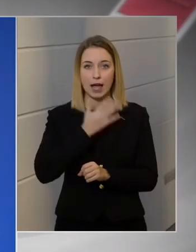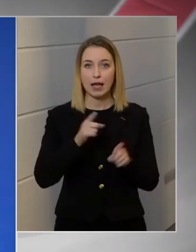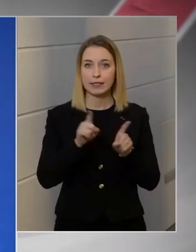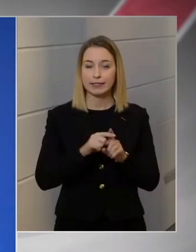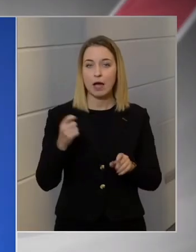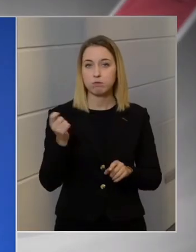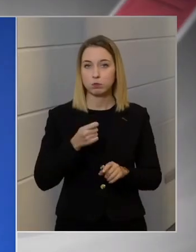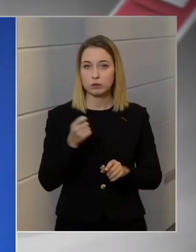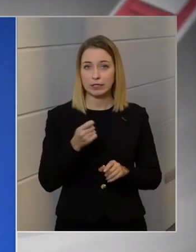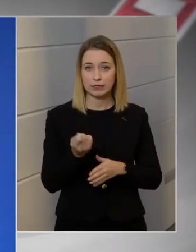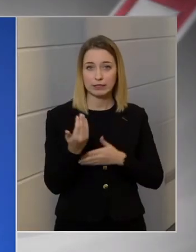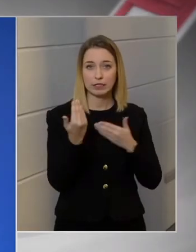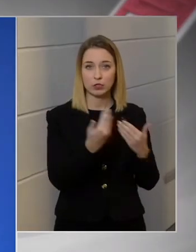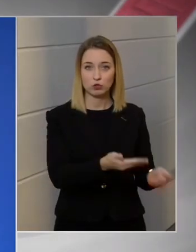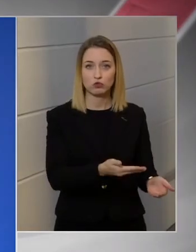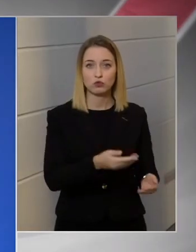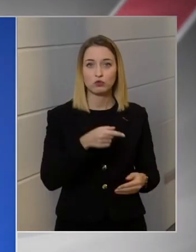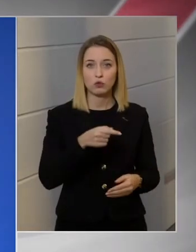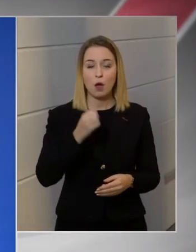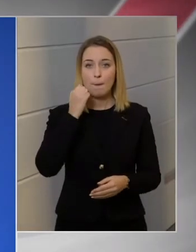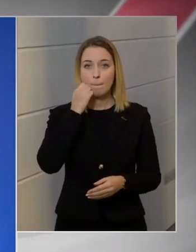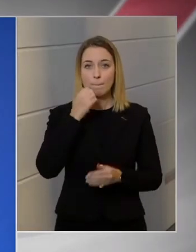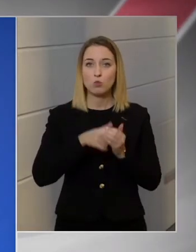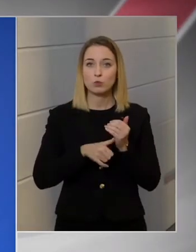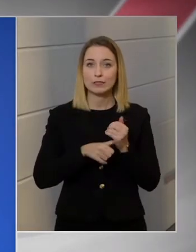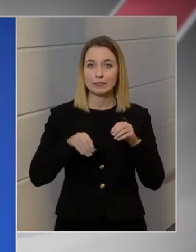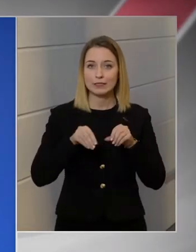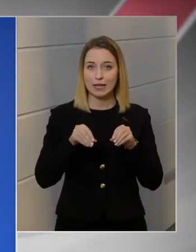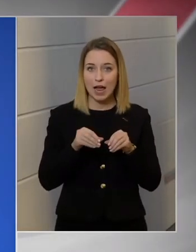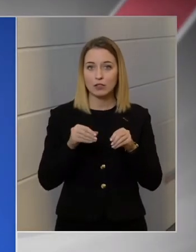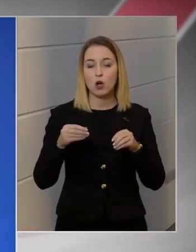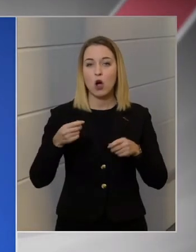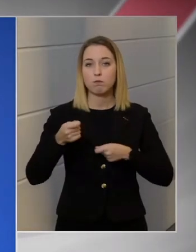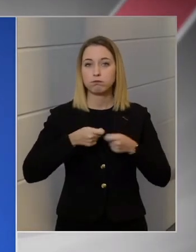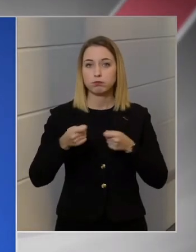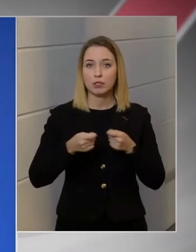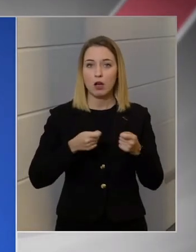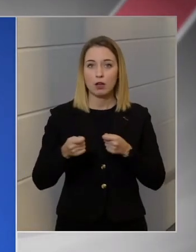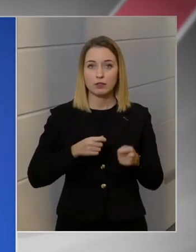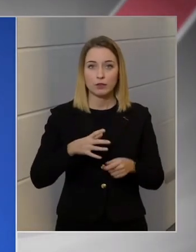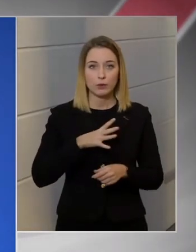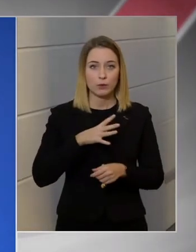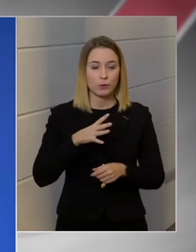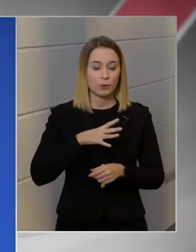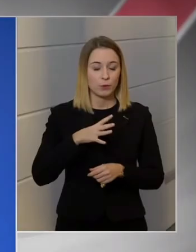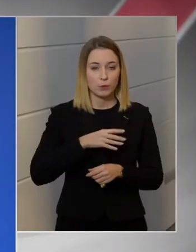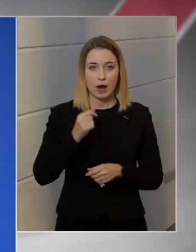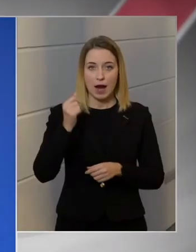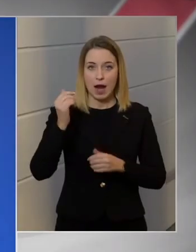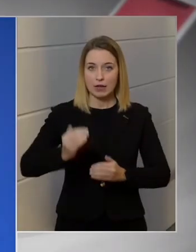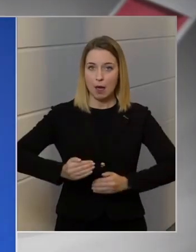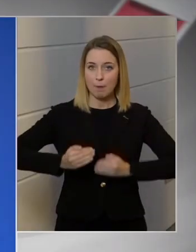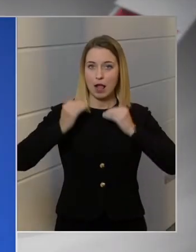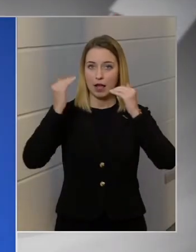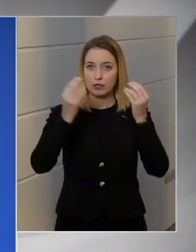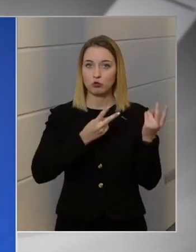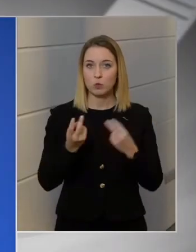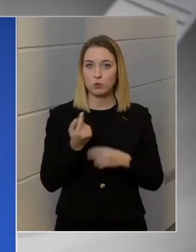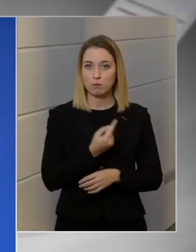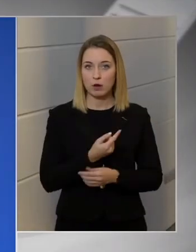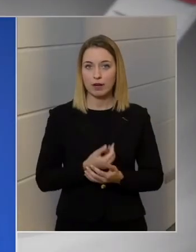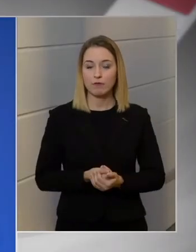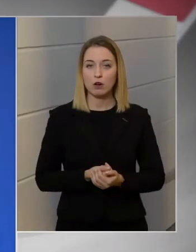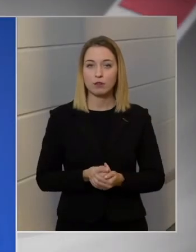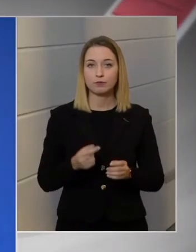büntetéssel sújtott, az a műtrágyapiacon drámai áremelkedést, többszörös áremelkedést hozott magával, és